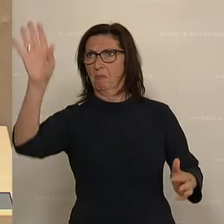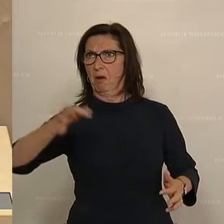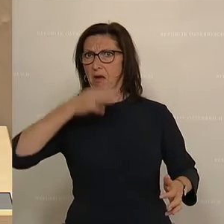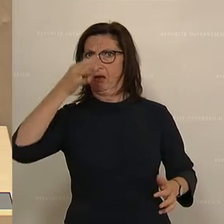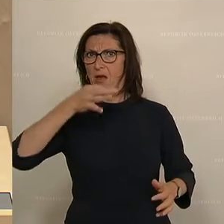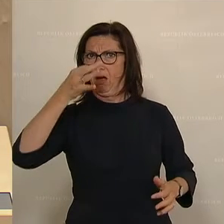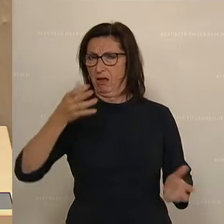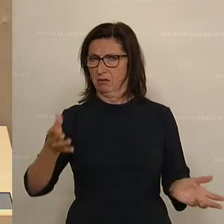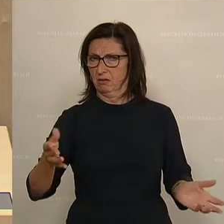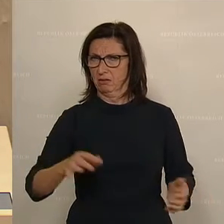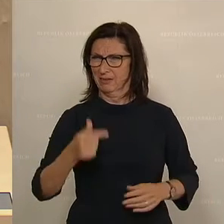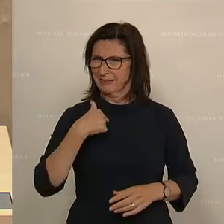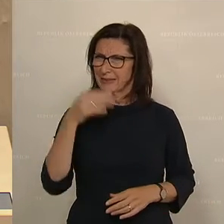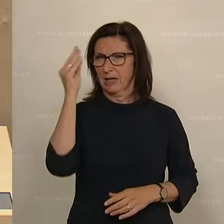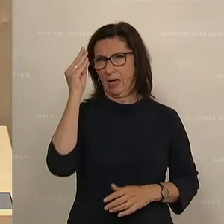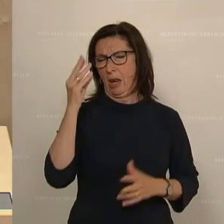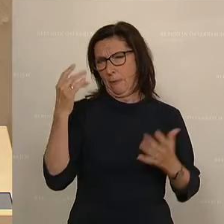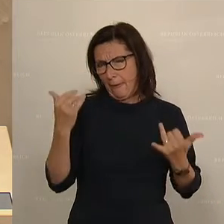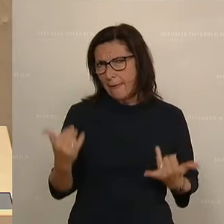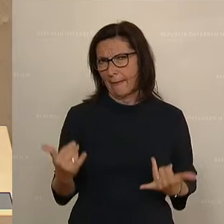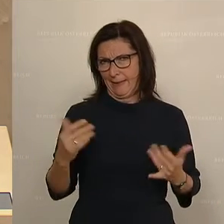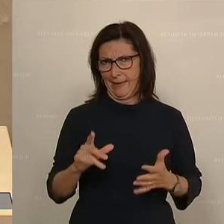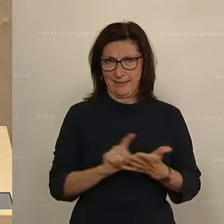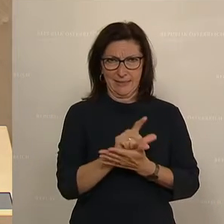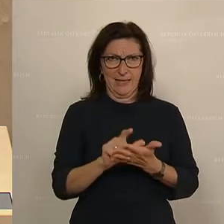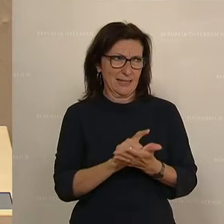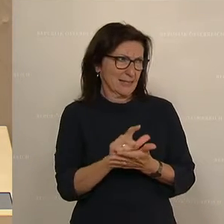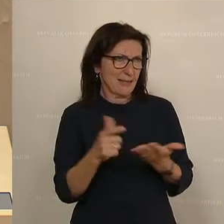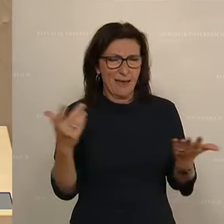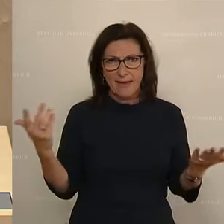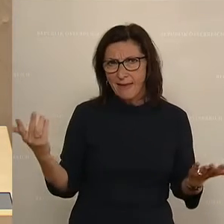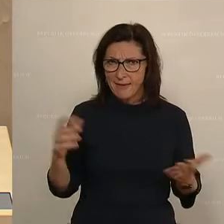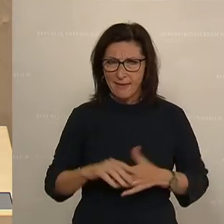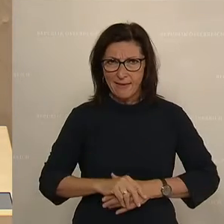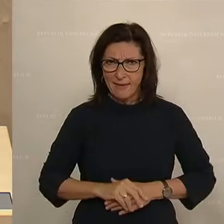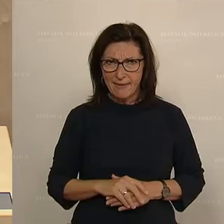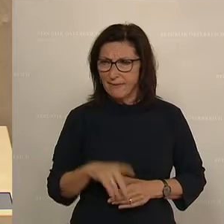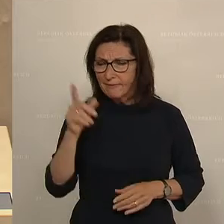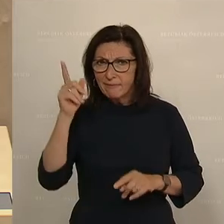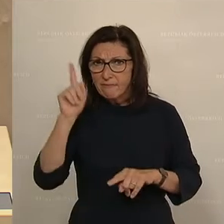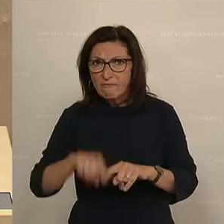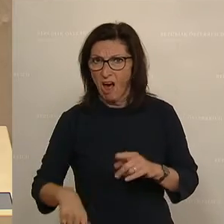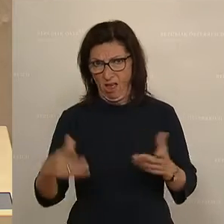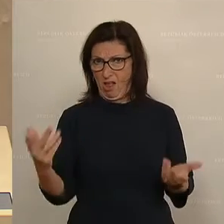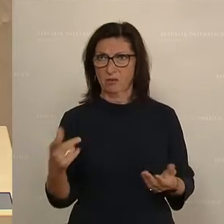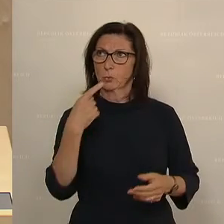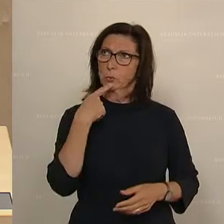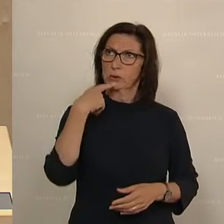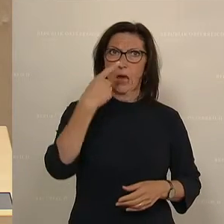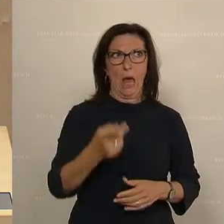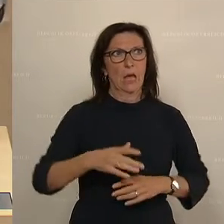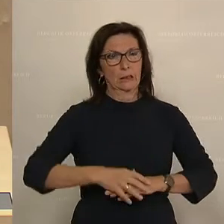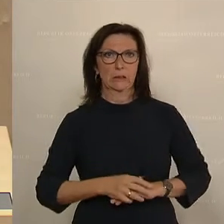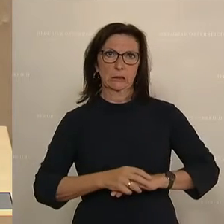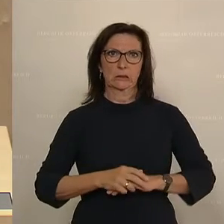haben. Ich glaube, es ist jetzt in einer Zeit, in der wir uns befinden, die falsche Antwort darüber zu diskutieren, ob wir